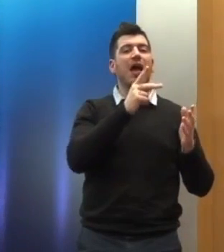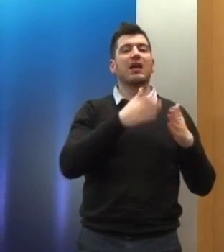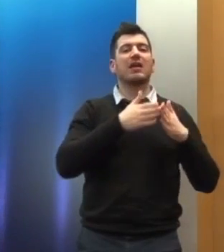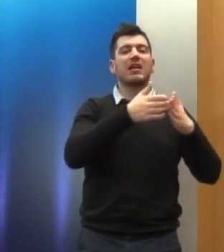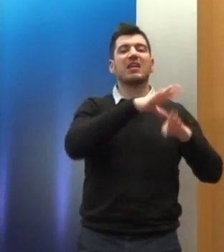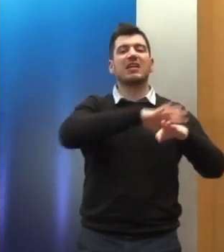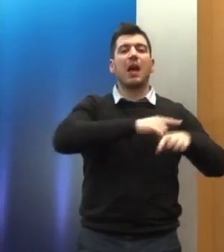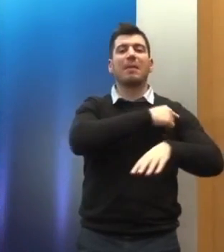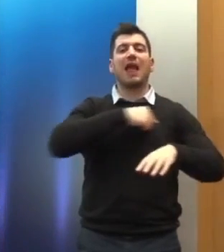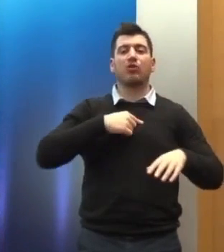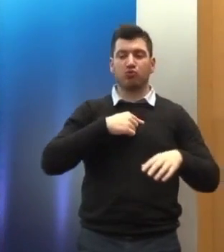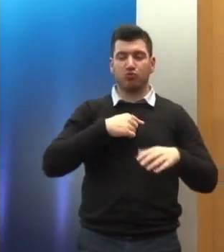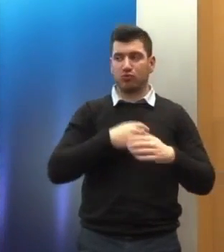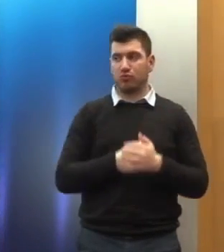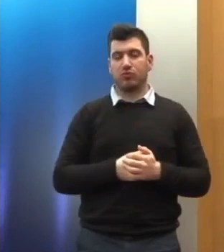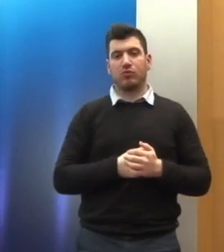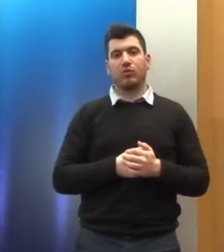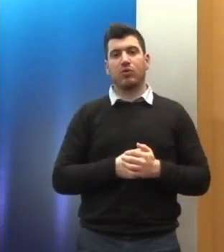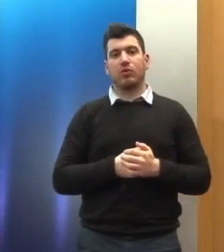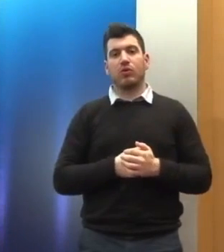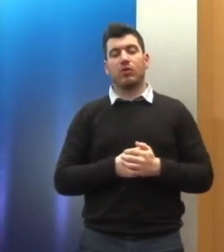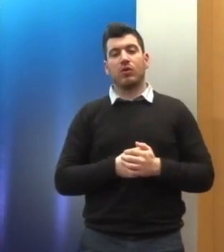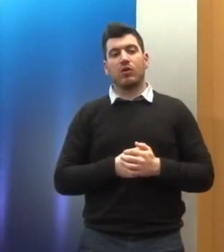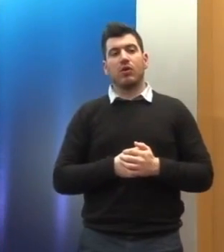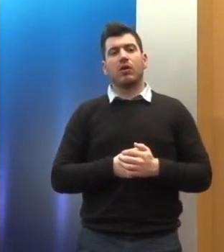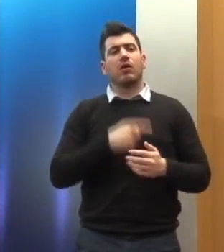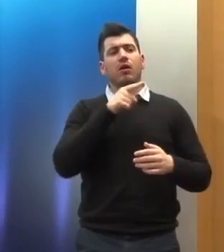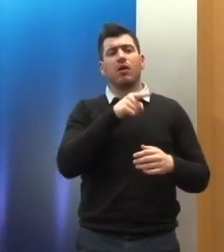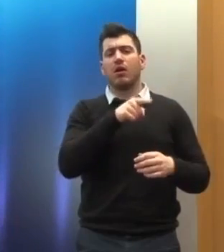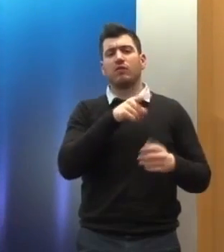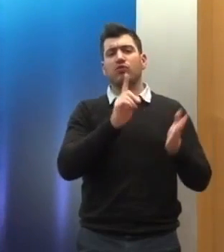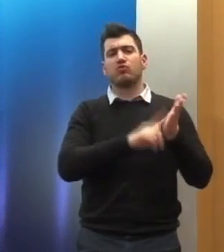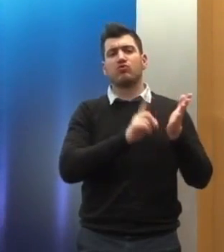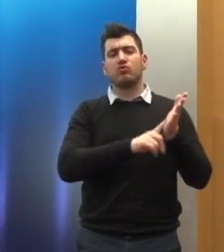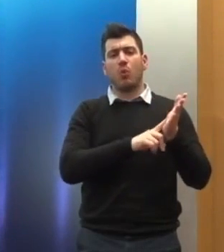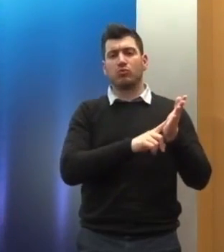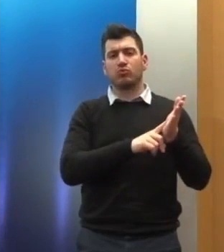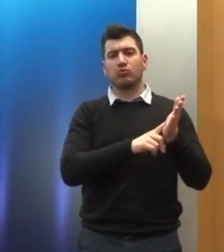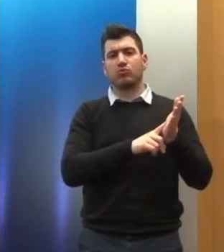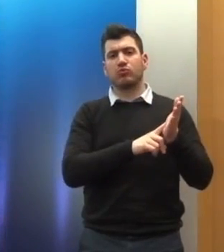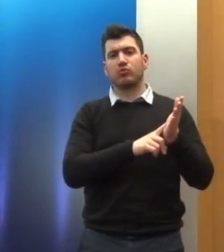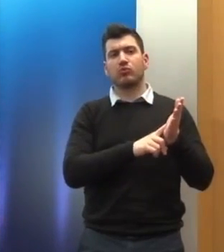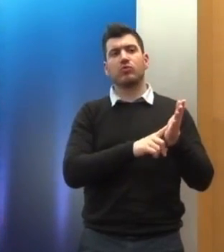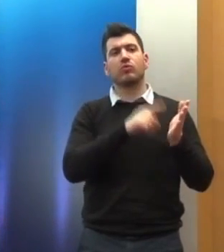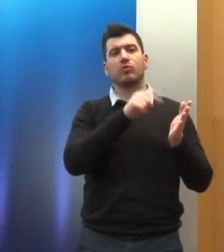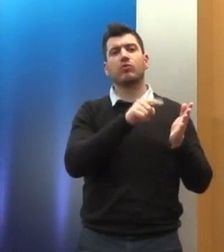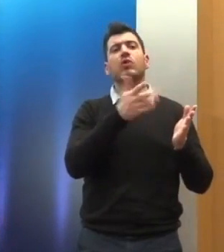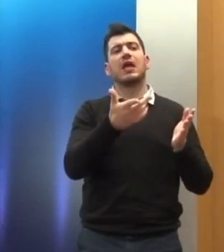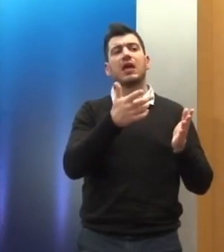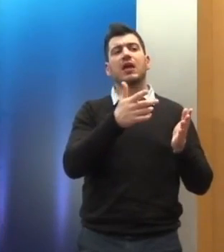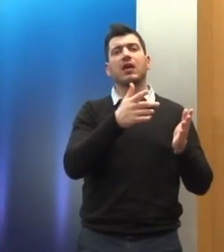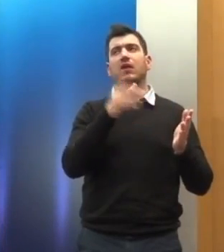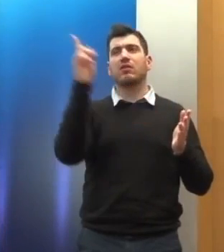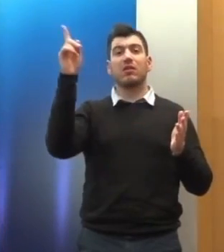2015, οι οποίες κινούνται στην παραδοσιακή νομολογία του δικαστήριου του Στρασβούργου και διαπιστώνουν